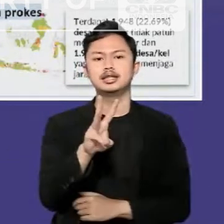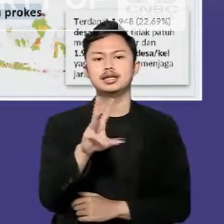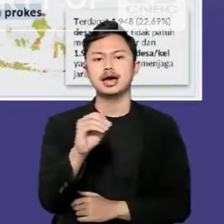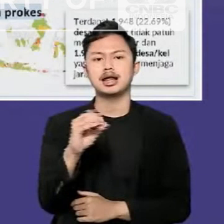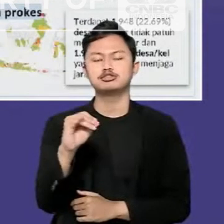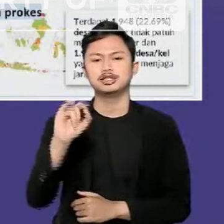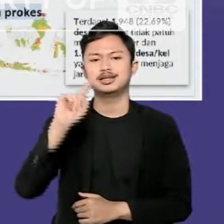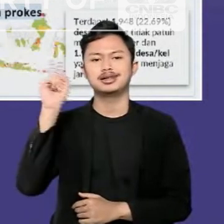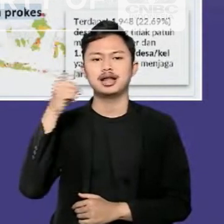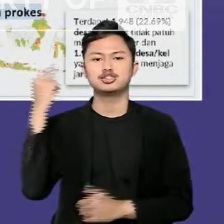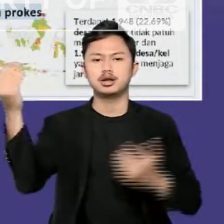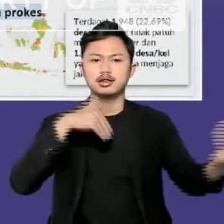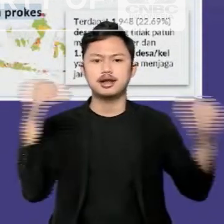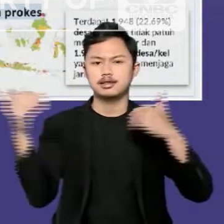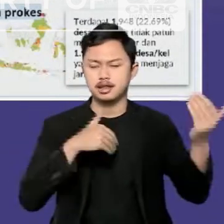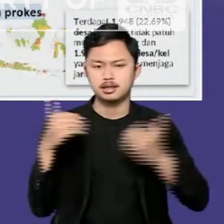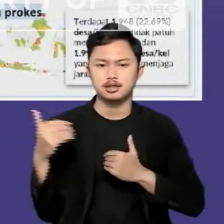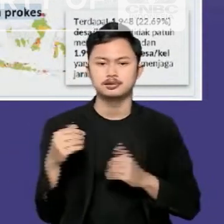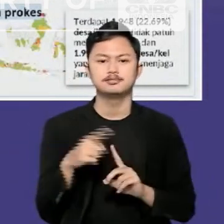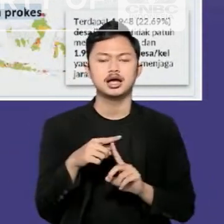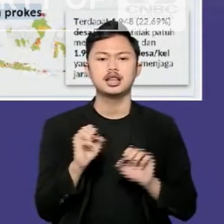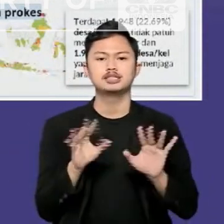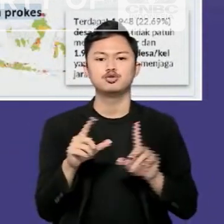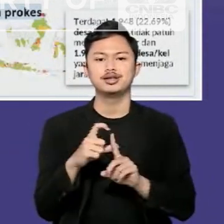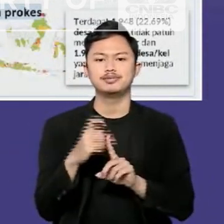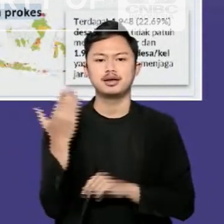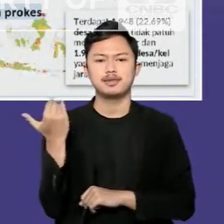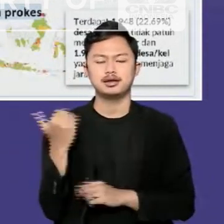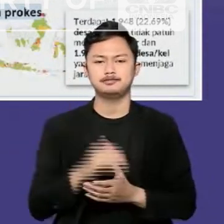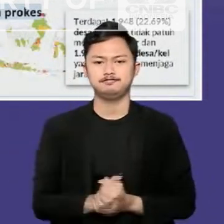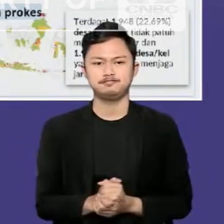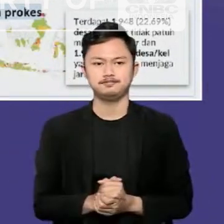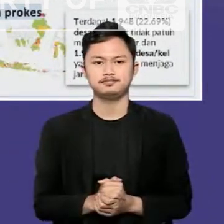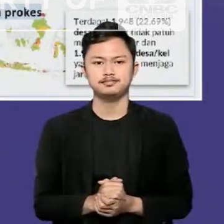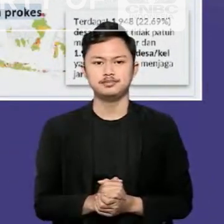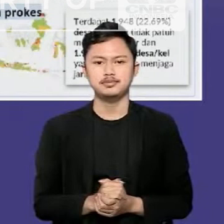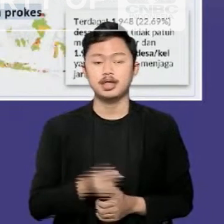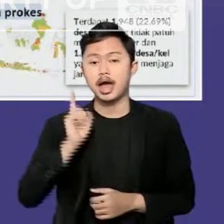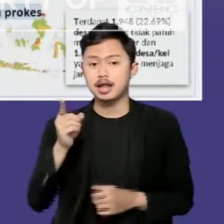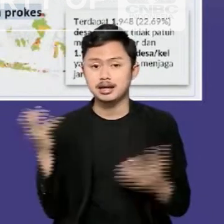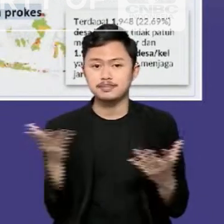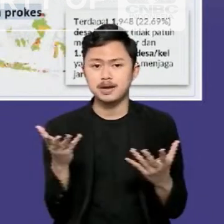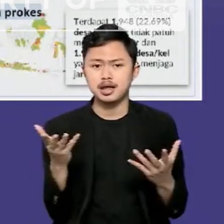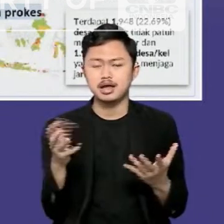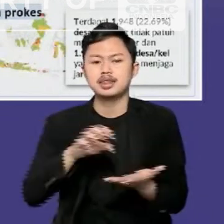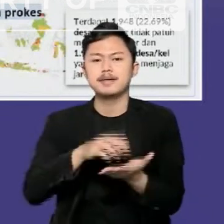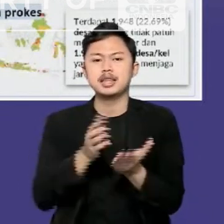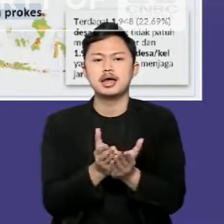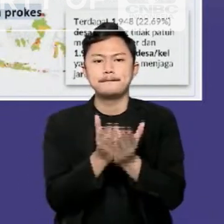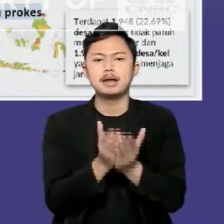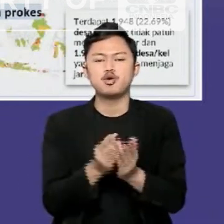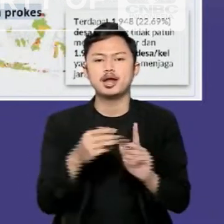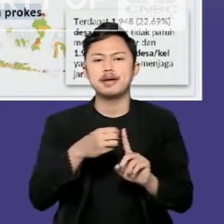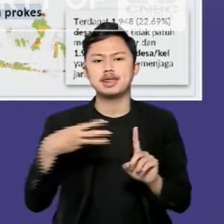pada 10 Desember lalu. Hal serupa juga dijumpai di Pelabuhan Batam